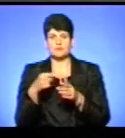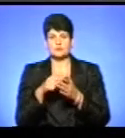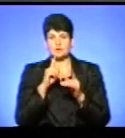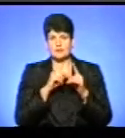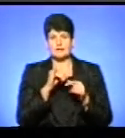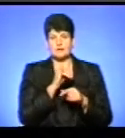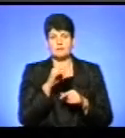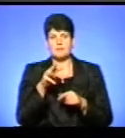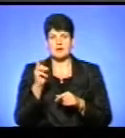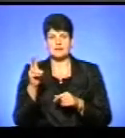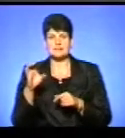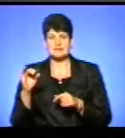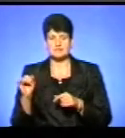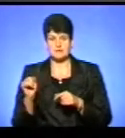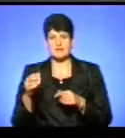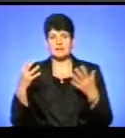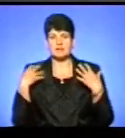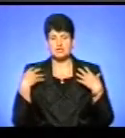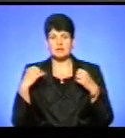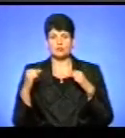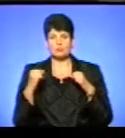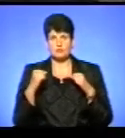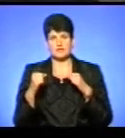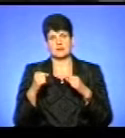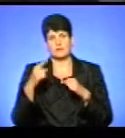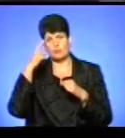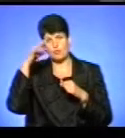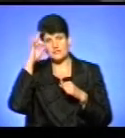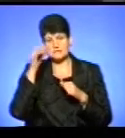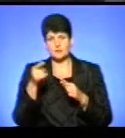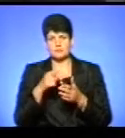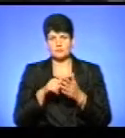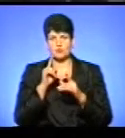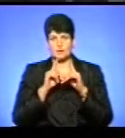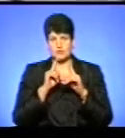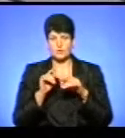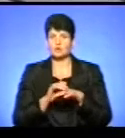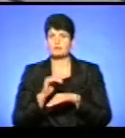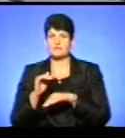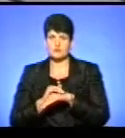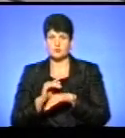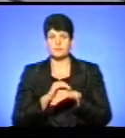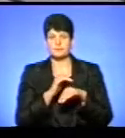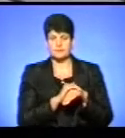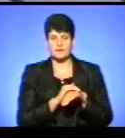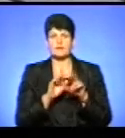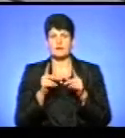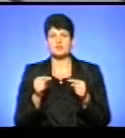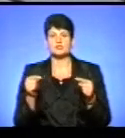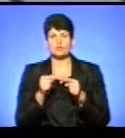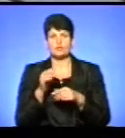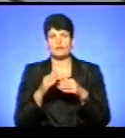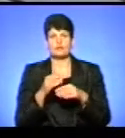Ігор Максимів, начальник управління муніципальної поліції у Тернопільській міській раді. Добрий вечір. Добрий вечір. В який чітко відпрацований на практиці